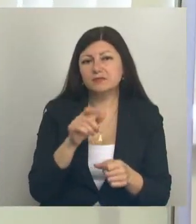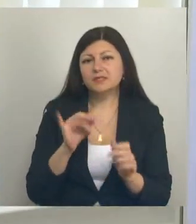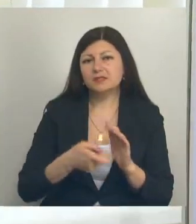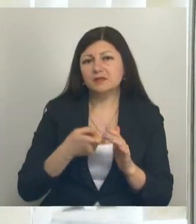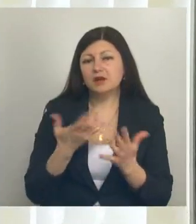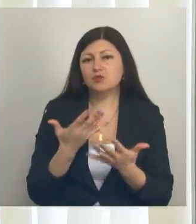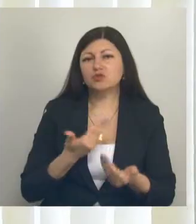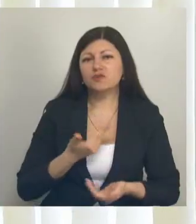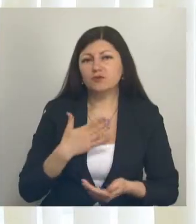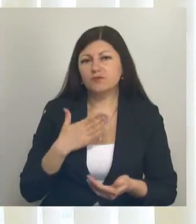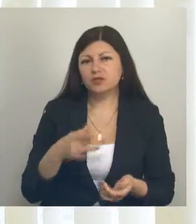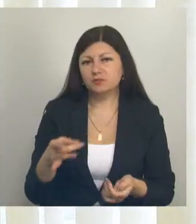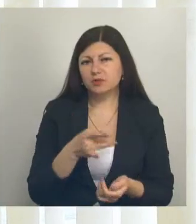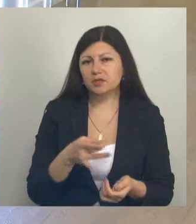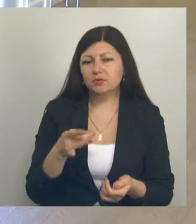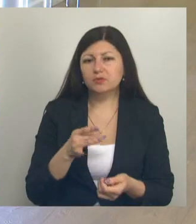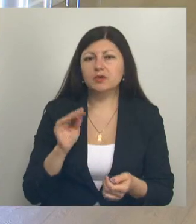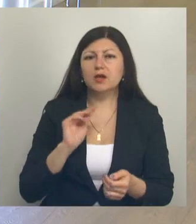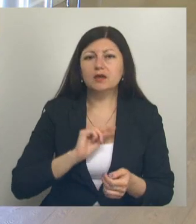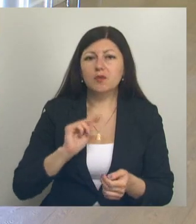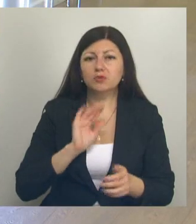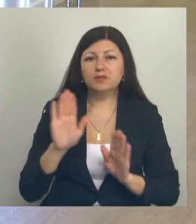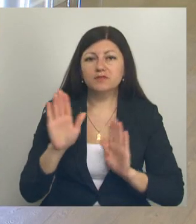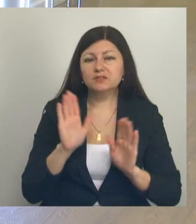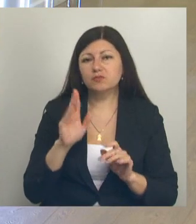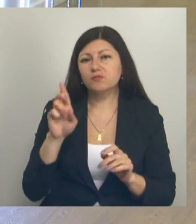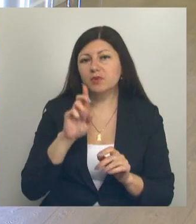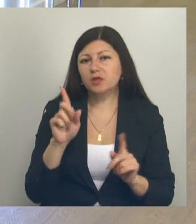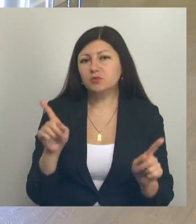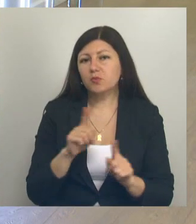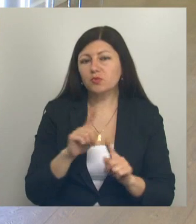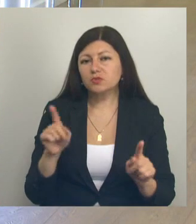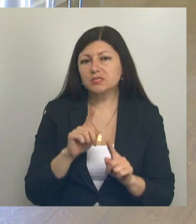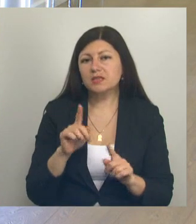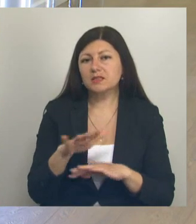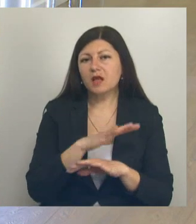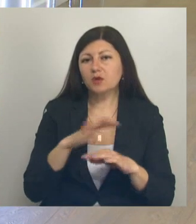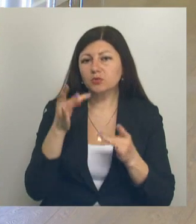живут в нашем регионе. Работать выставка будет в Белгородском музее народной культуры до конца мая.